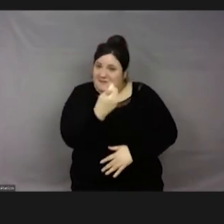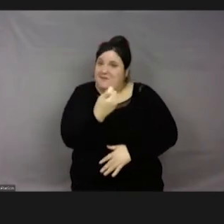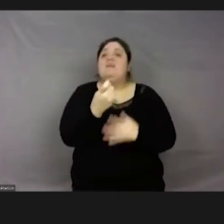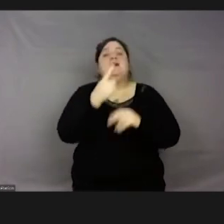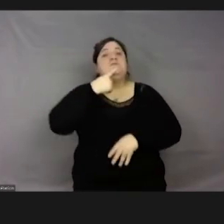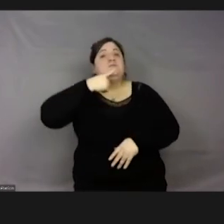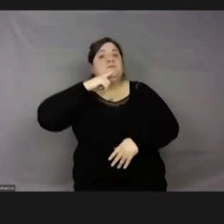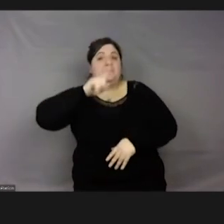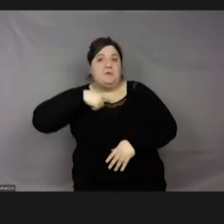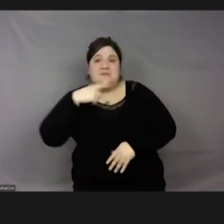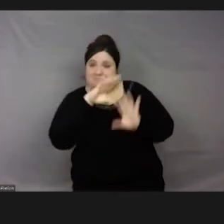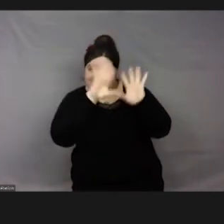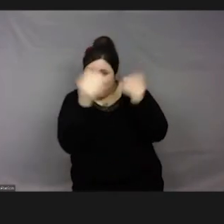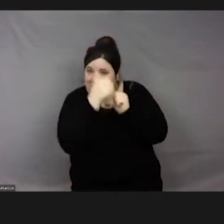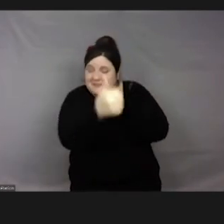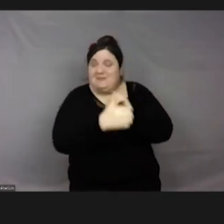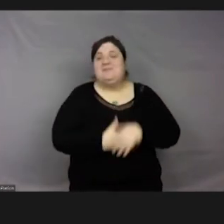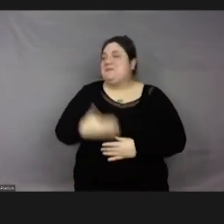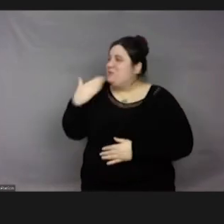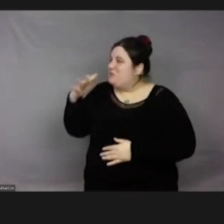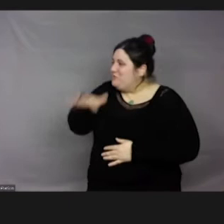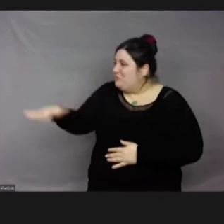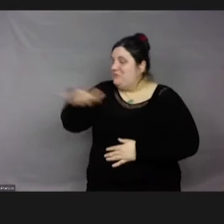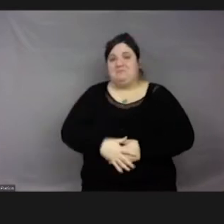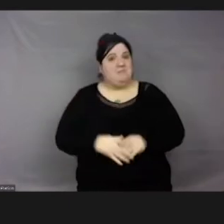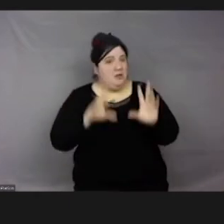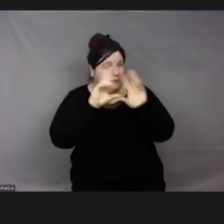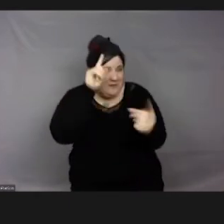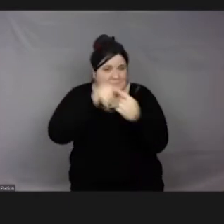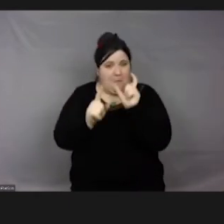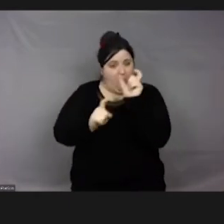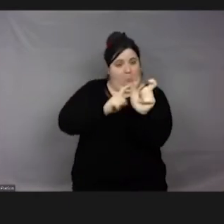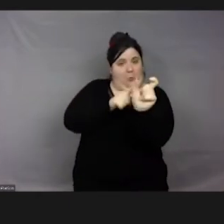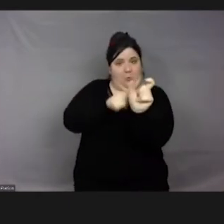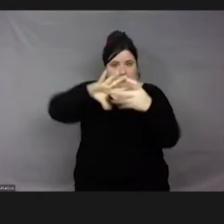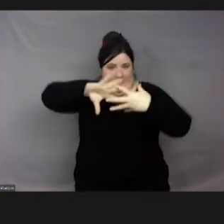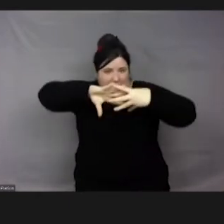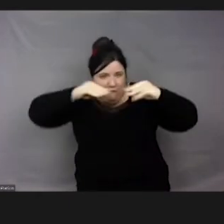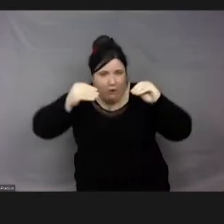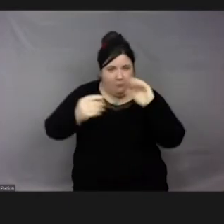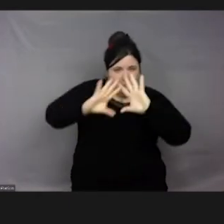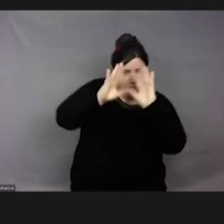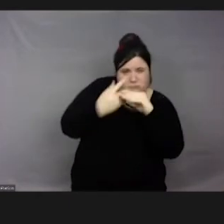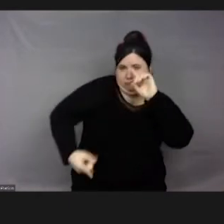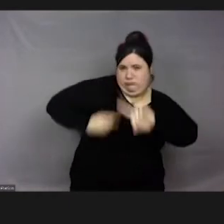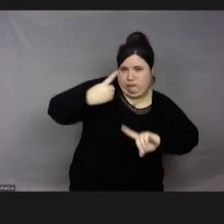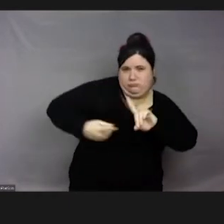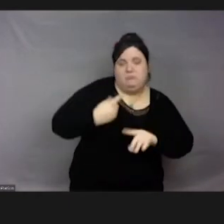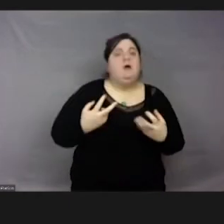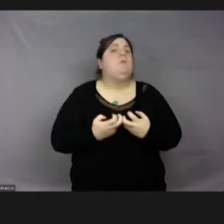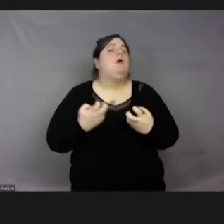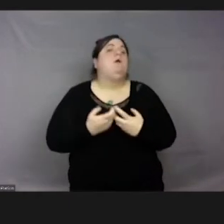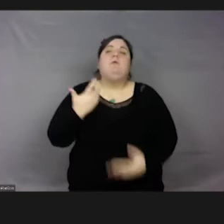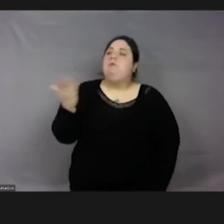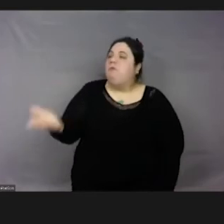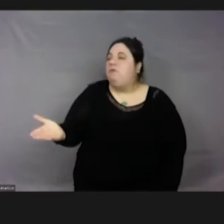Bonjour tout le monde. – Astrid va nous parler des mots, de l'importance des mots. On dit toujours qu'elle bécasse, mais c'est un vrai